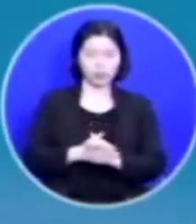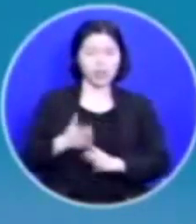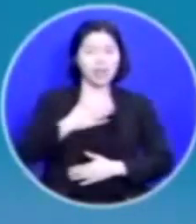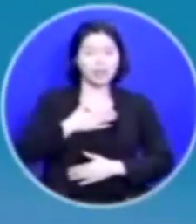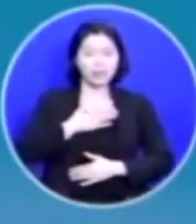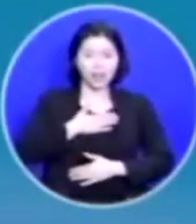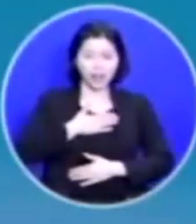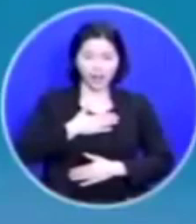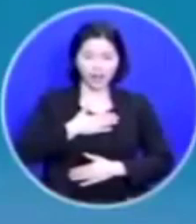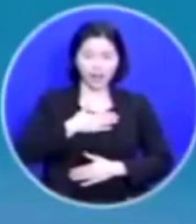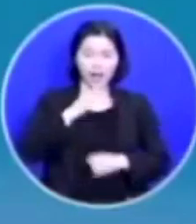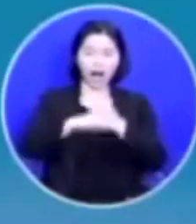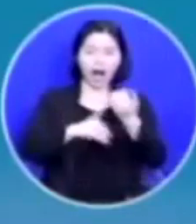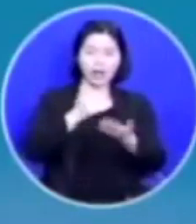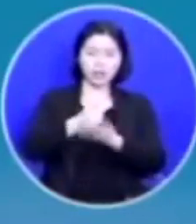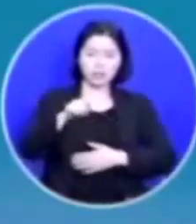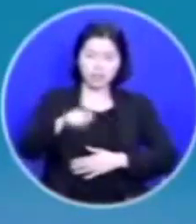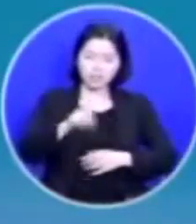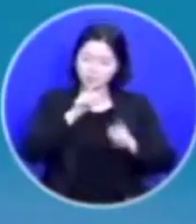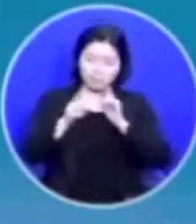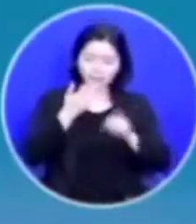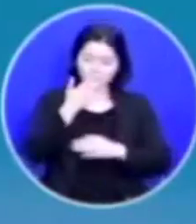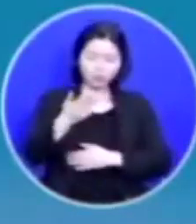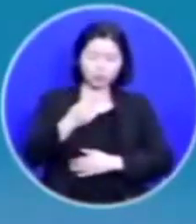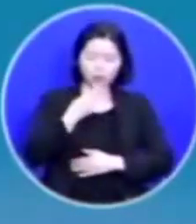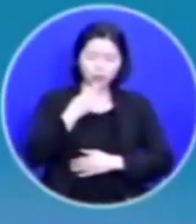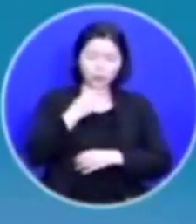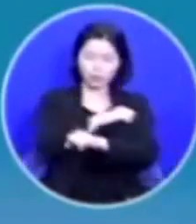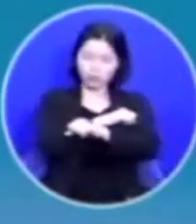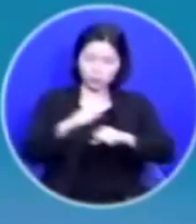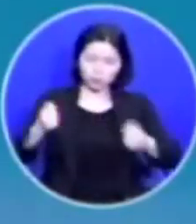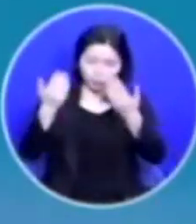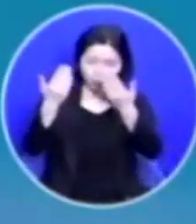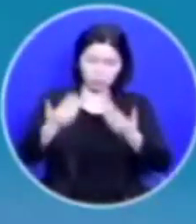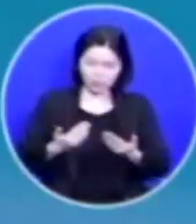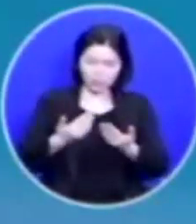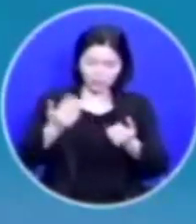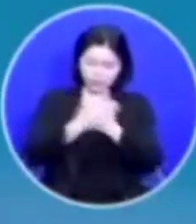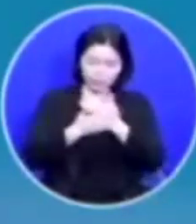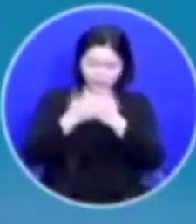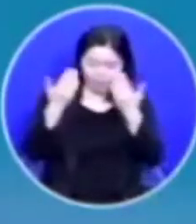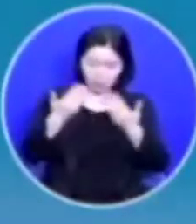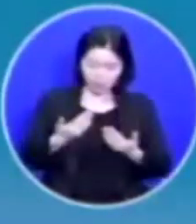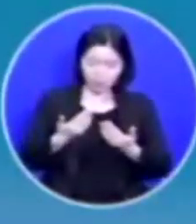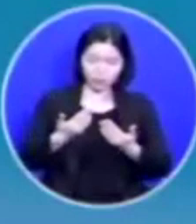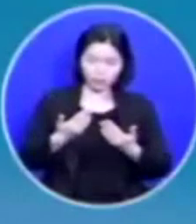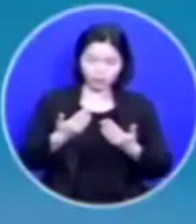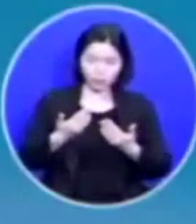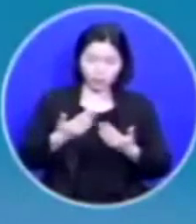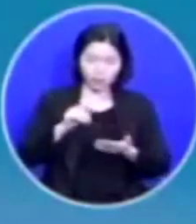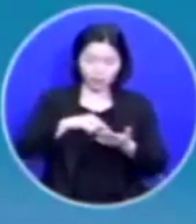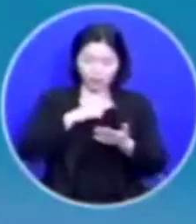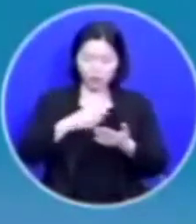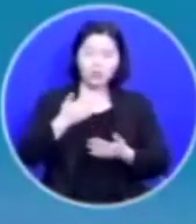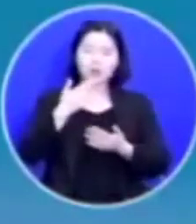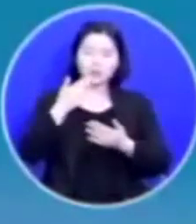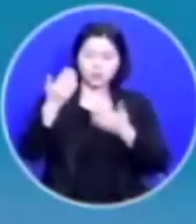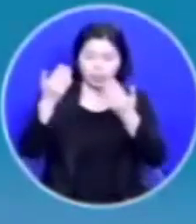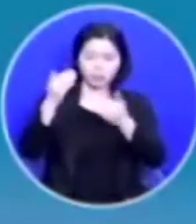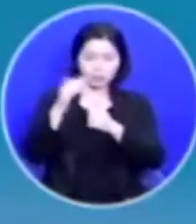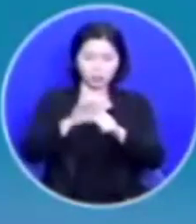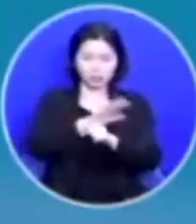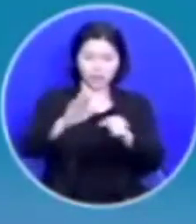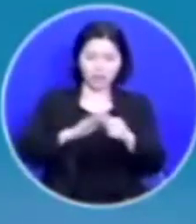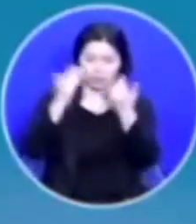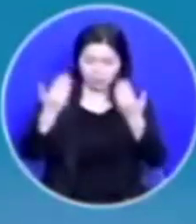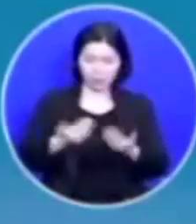내가 하나님의 이 말할 수 없는 용서한 은혜를 받고 보니까 갑없이 받은 이 사랑을 내가 경험하고 나니까